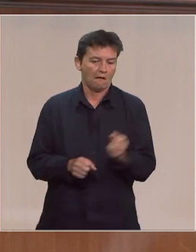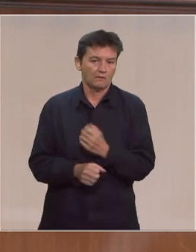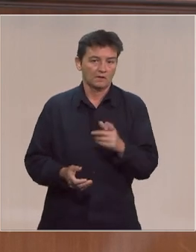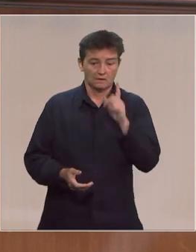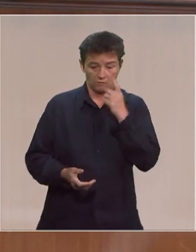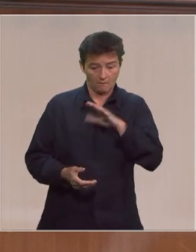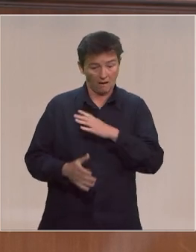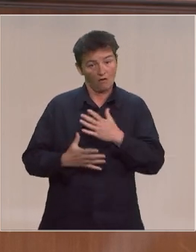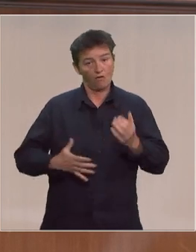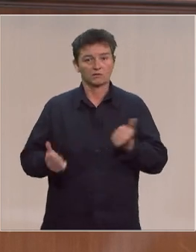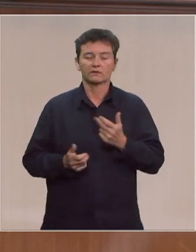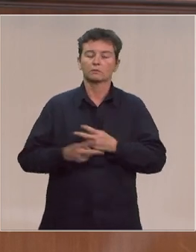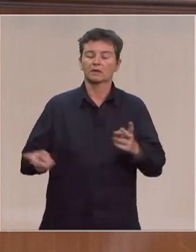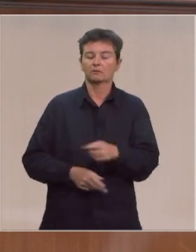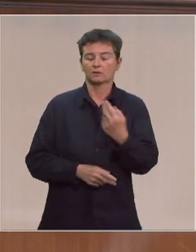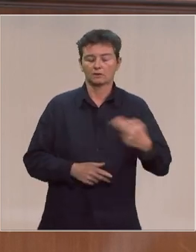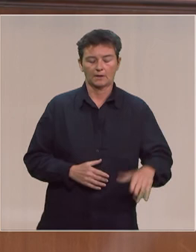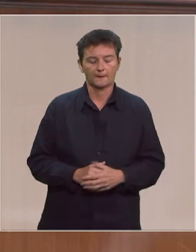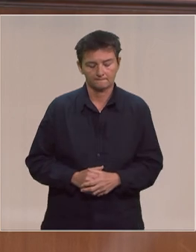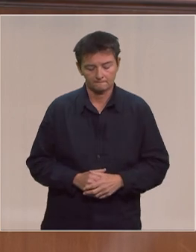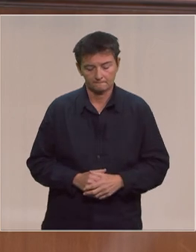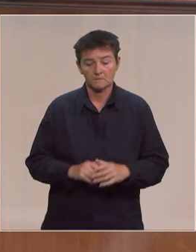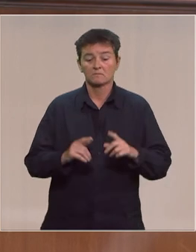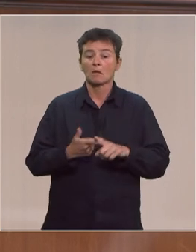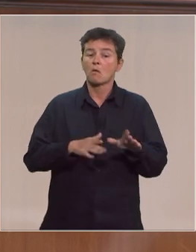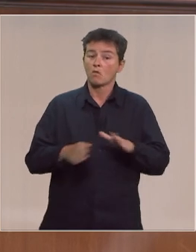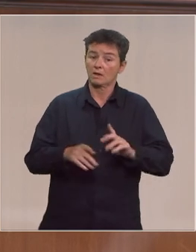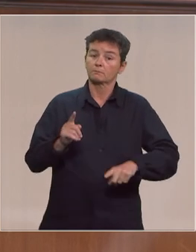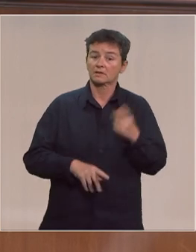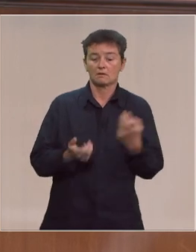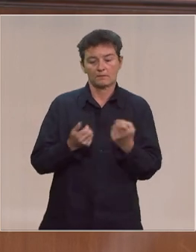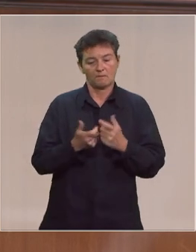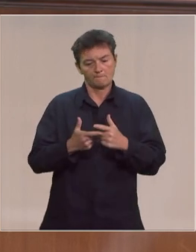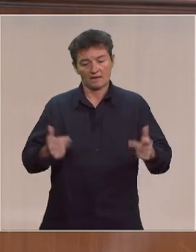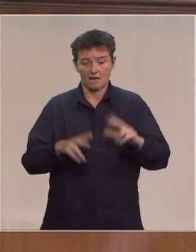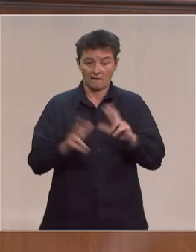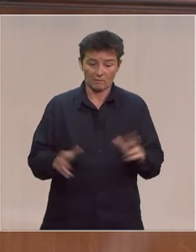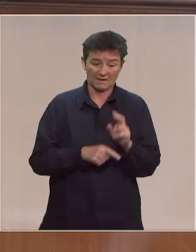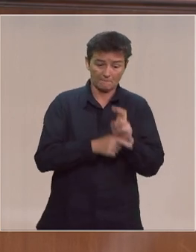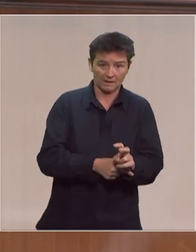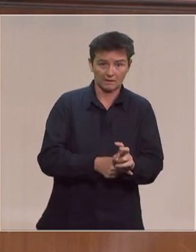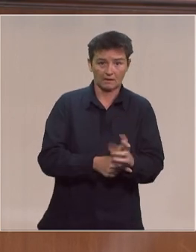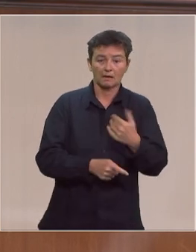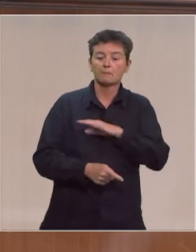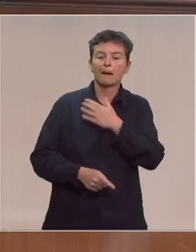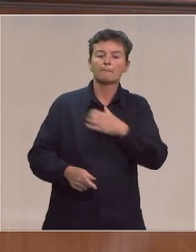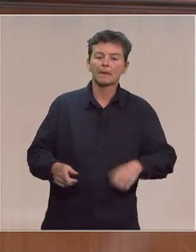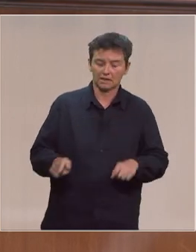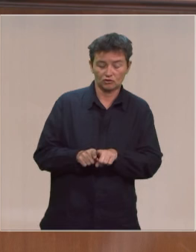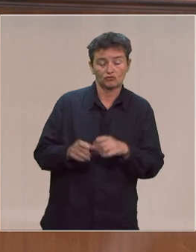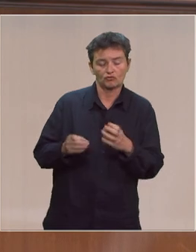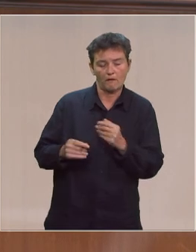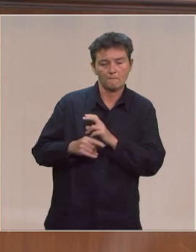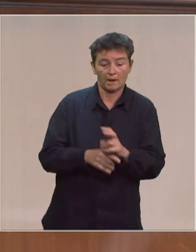aussi parce que nous sommes un grand service public de l'éducation nationale ensuite des moyens spécifiques du matériel informatique prêté grâce aux collectivités locales souvent